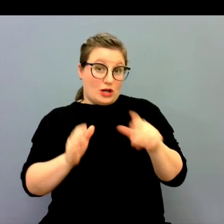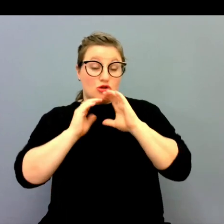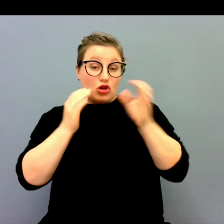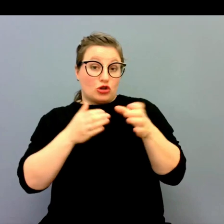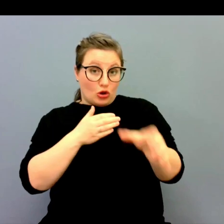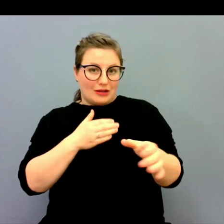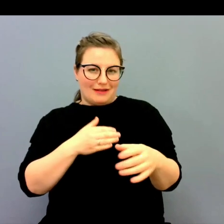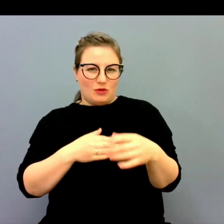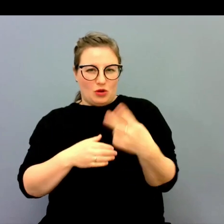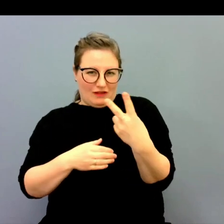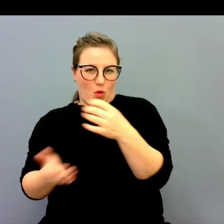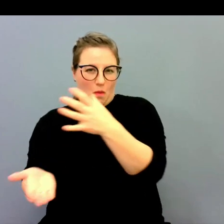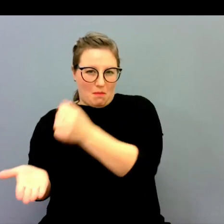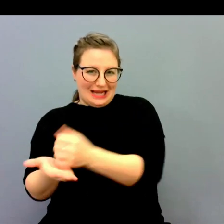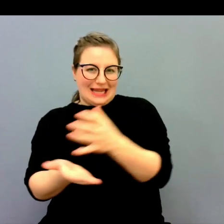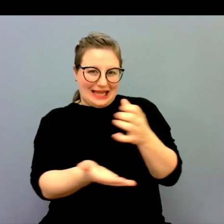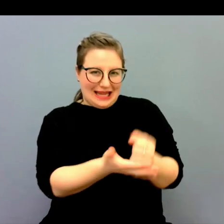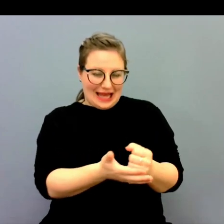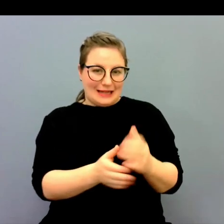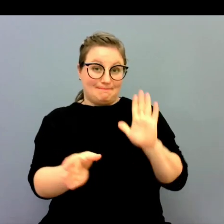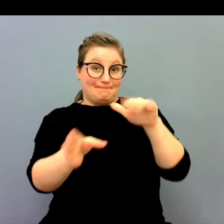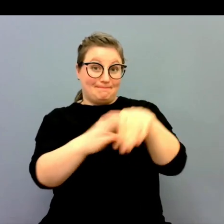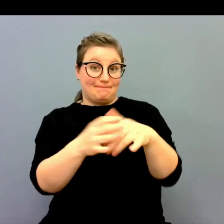därifrån. Från två olika partier.